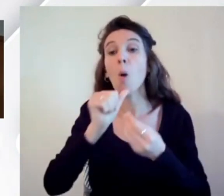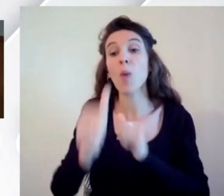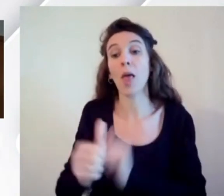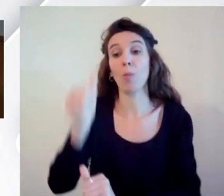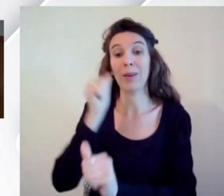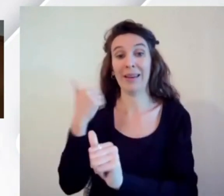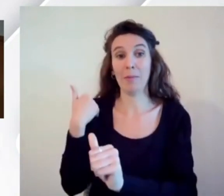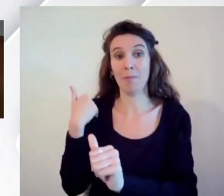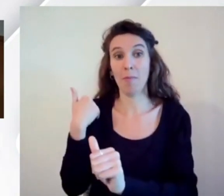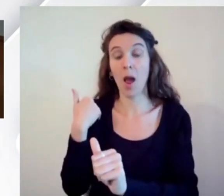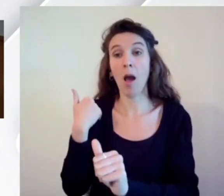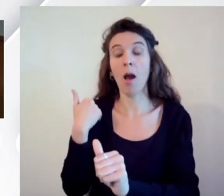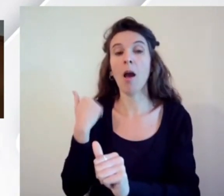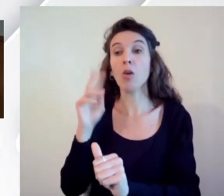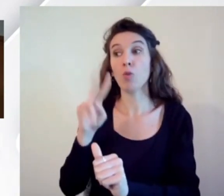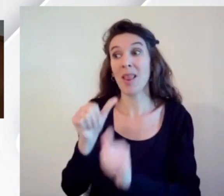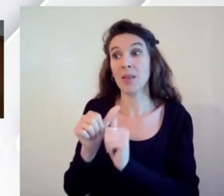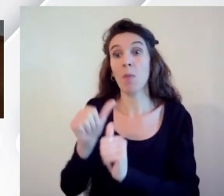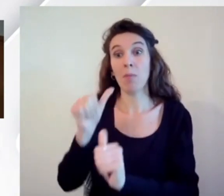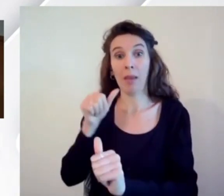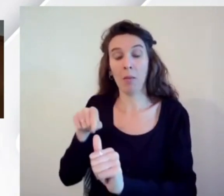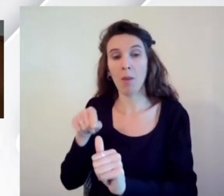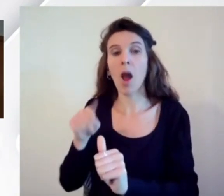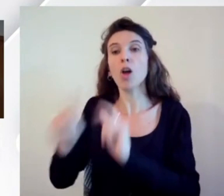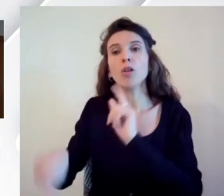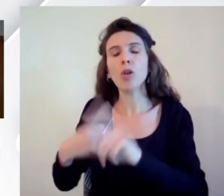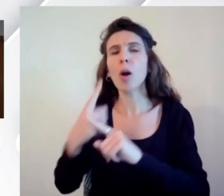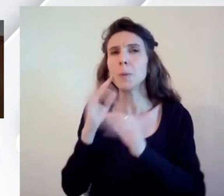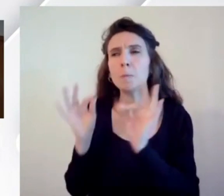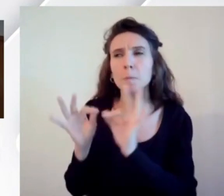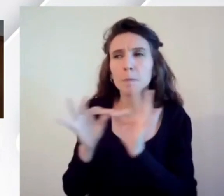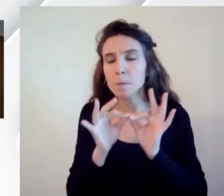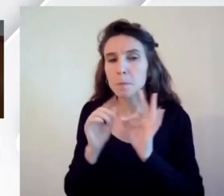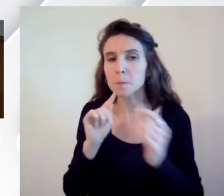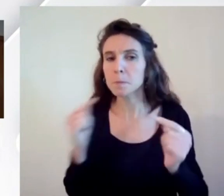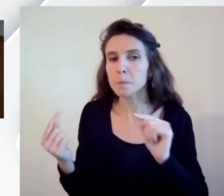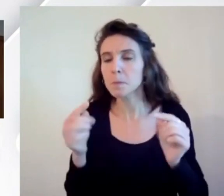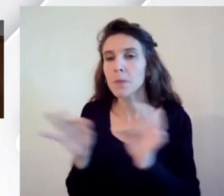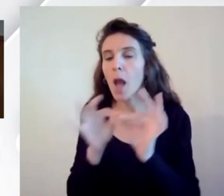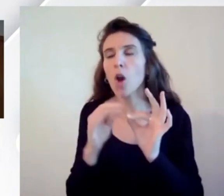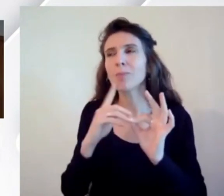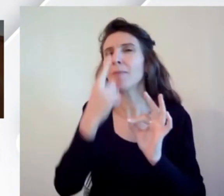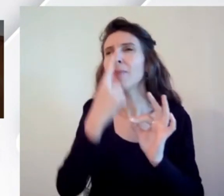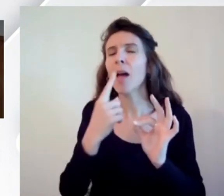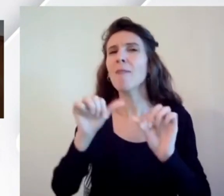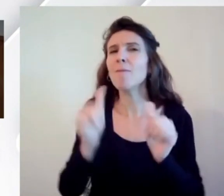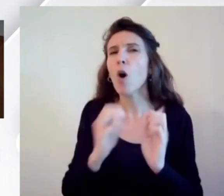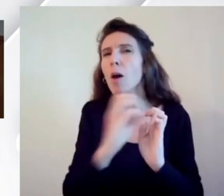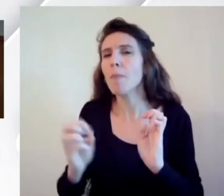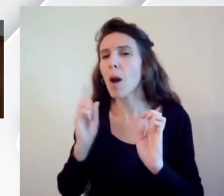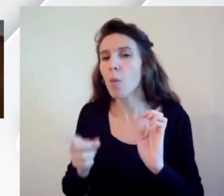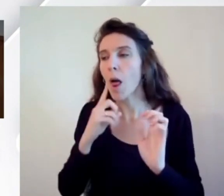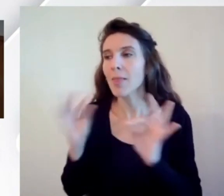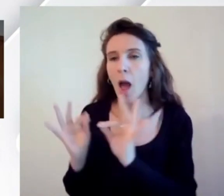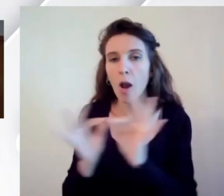abbiamo concordato insieme quale dovevano essere le modalità e ricordo ancora che le